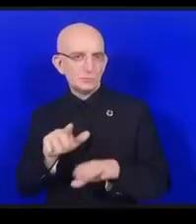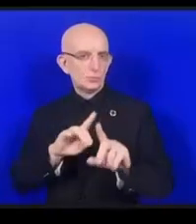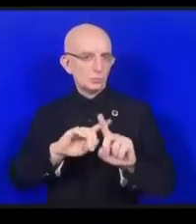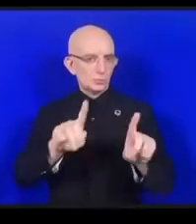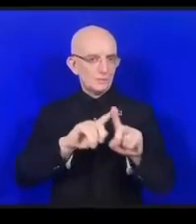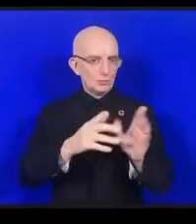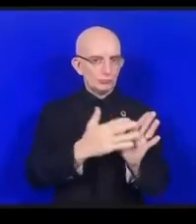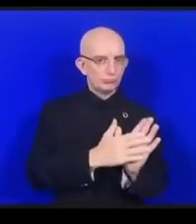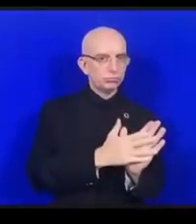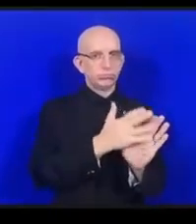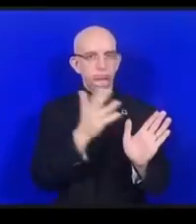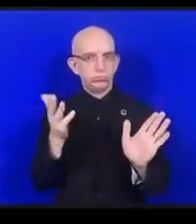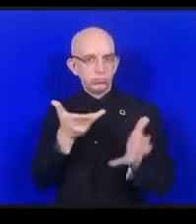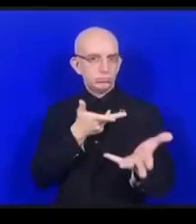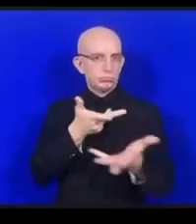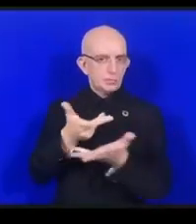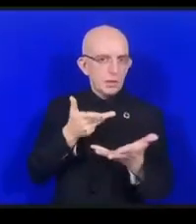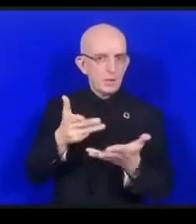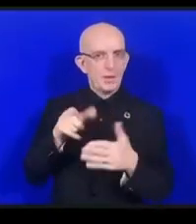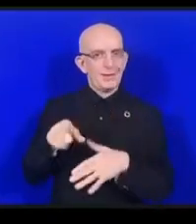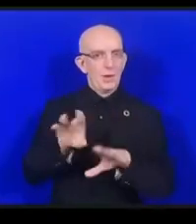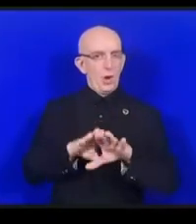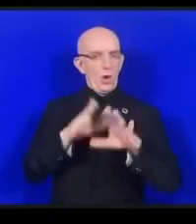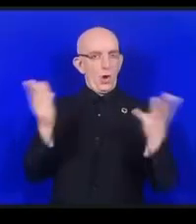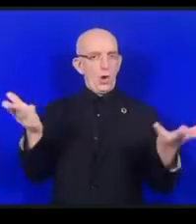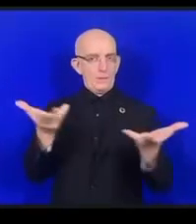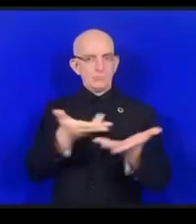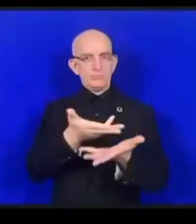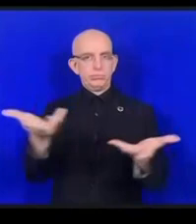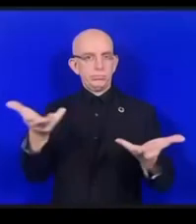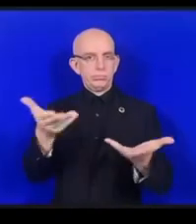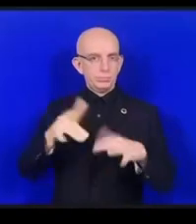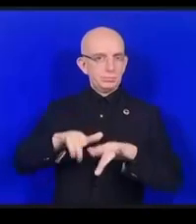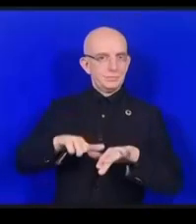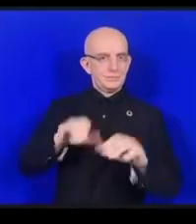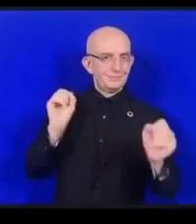だったりといったものが運用されていますWi-Fiの場合もあります